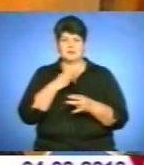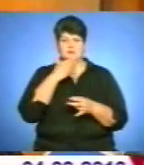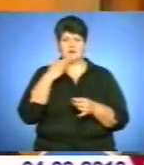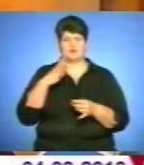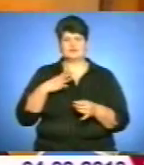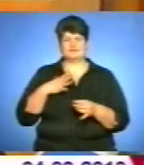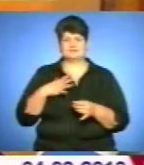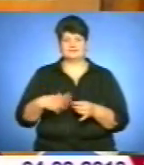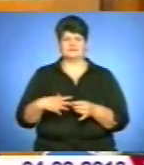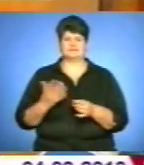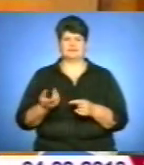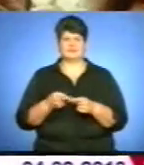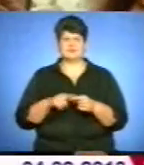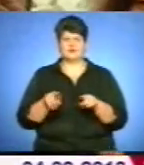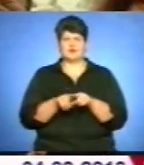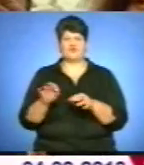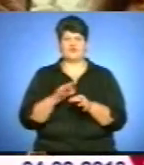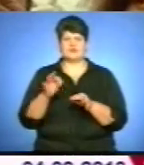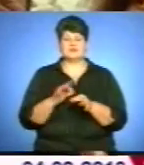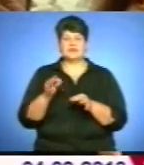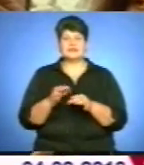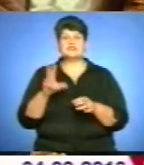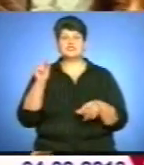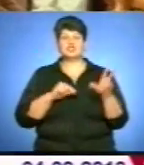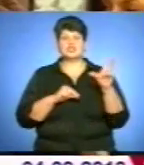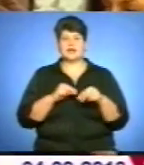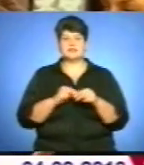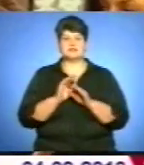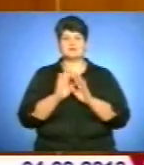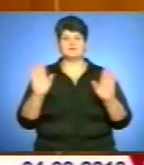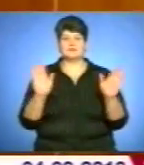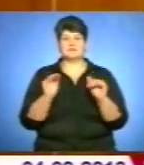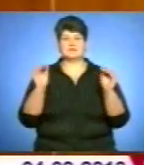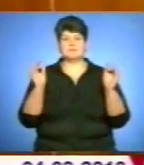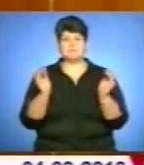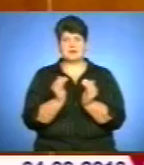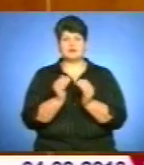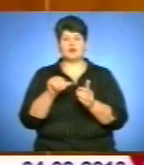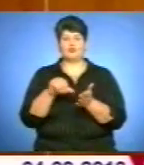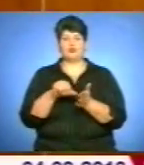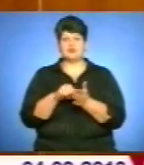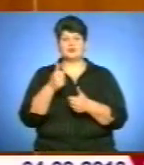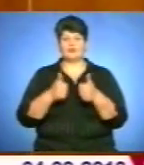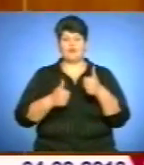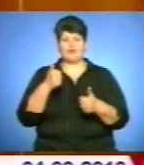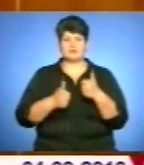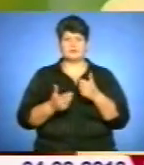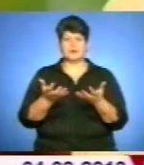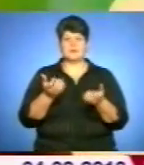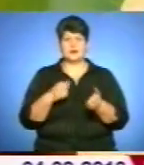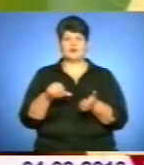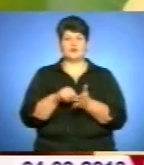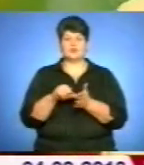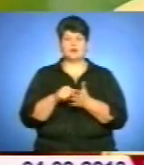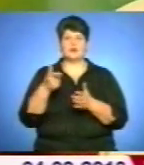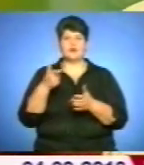Це майже так само, як вишивати. Шанси вокалістів на перемогу зменшуються. Участь у конкурсі бере переможець глядацьких симпатій конкурсу